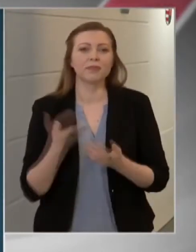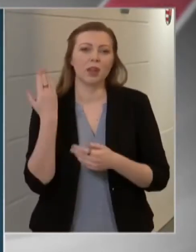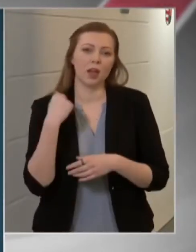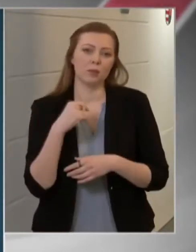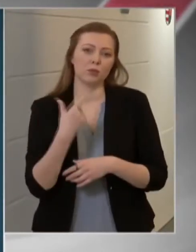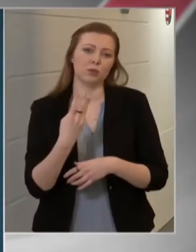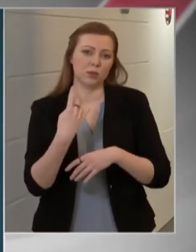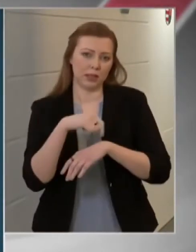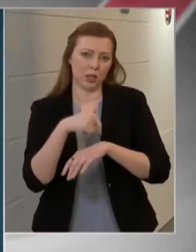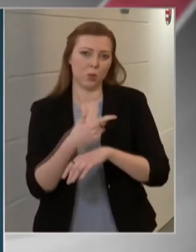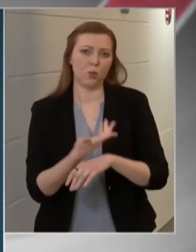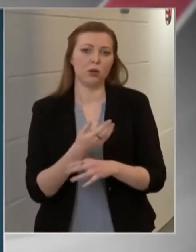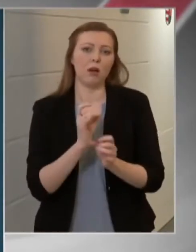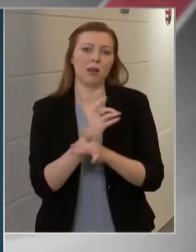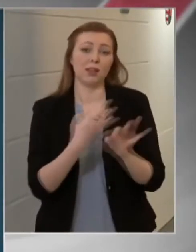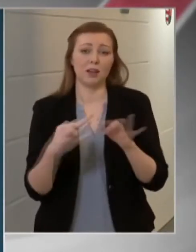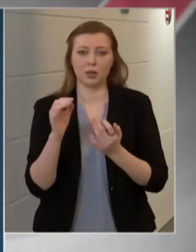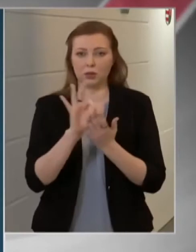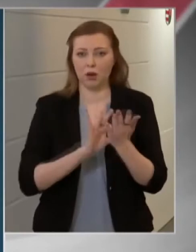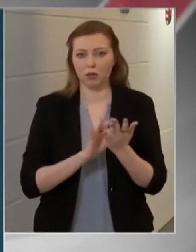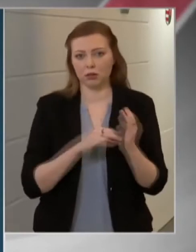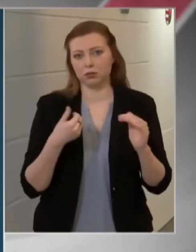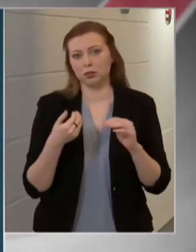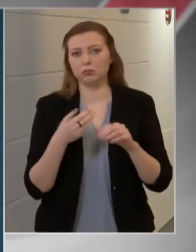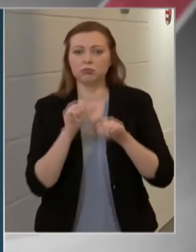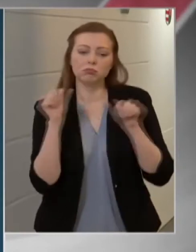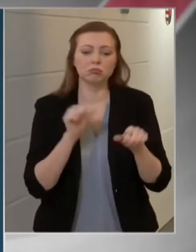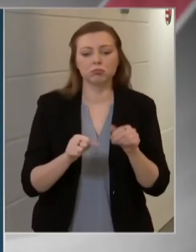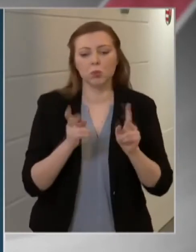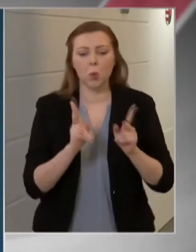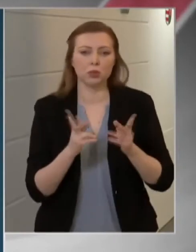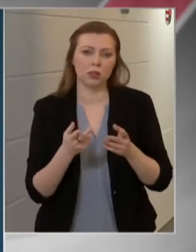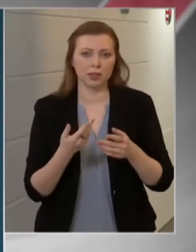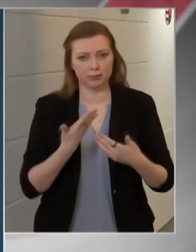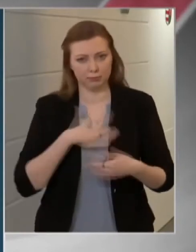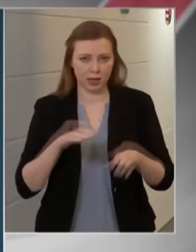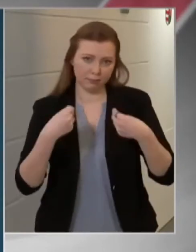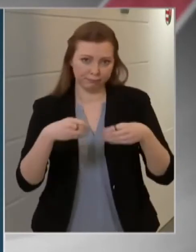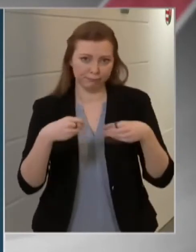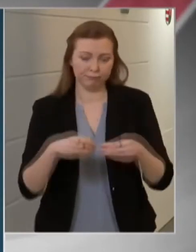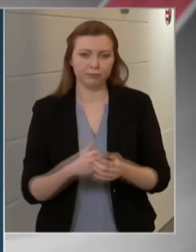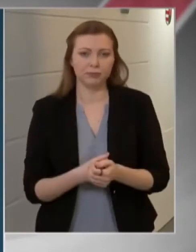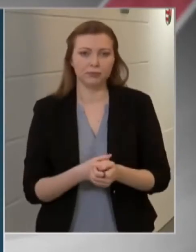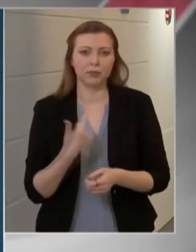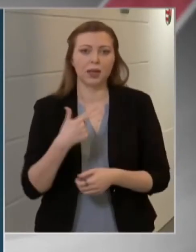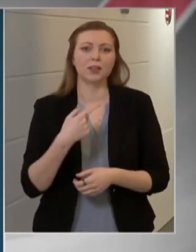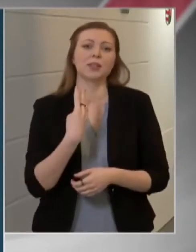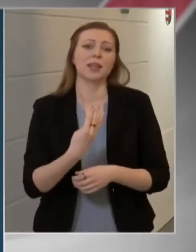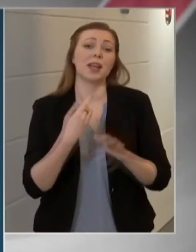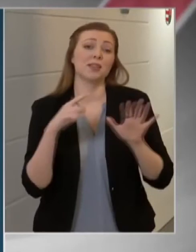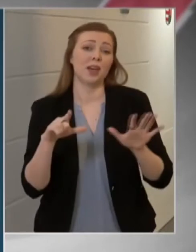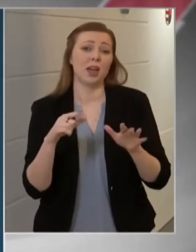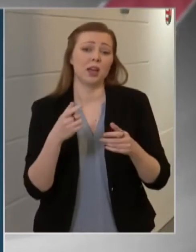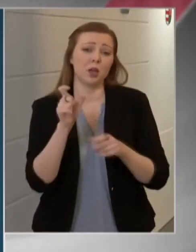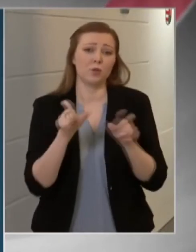változat szerint a házi orvosokat is bevonnák. Müller Cecília ezért arra kéri a házi orvosokat, hogy minél hamarabb